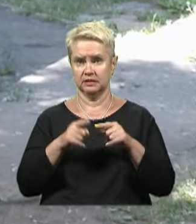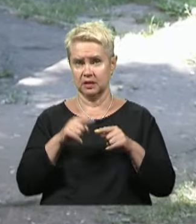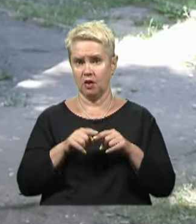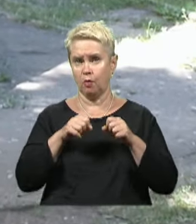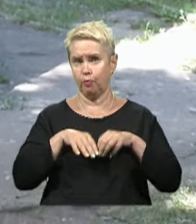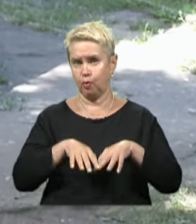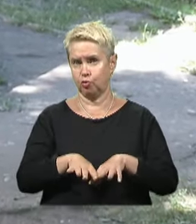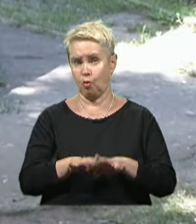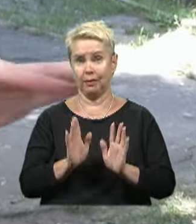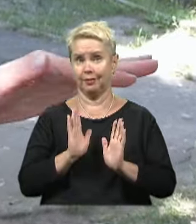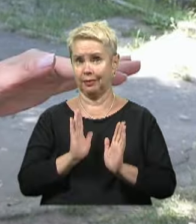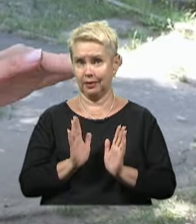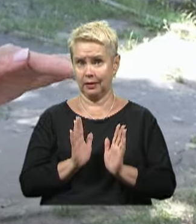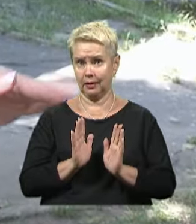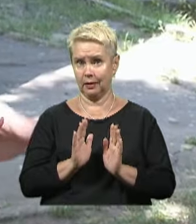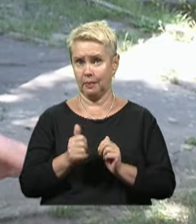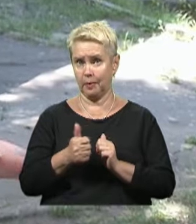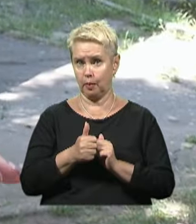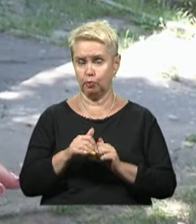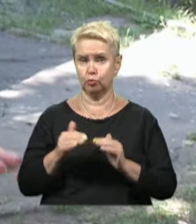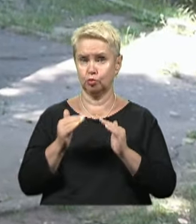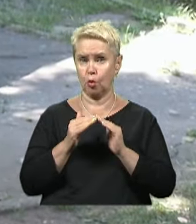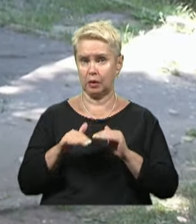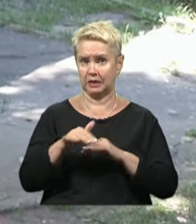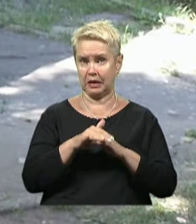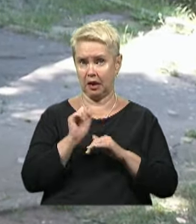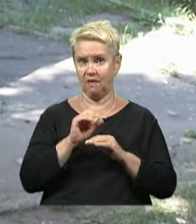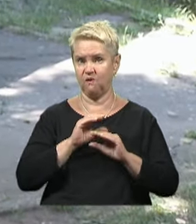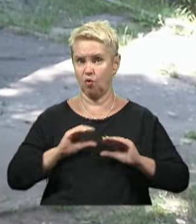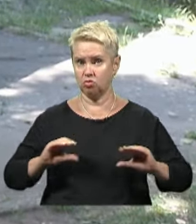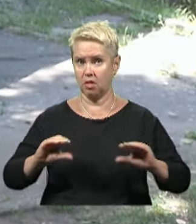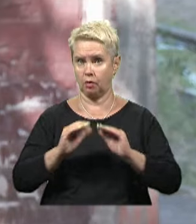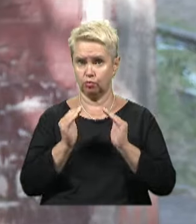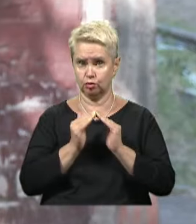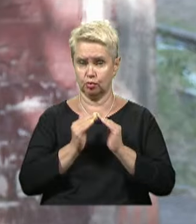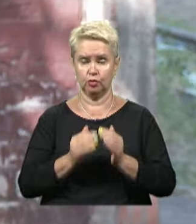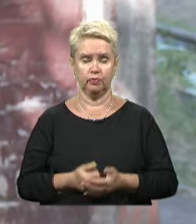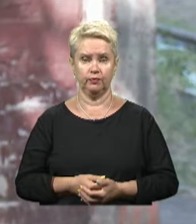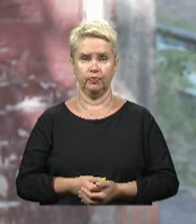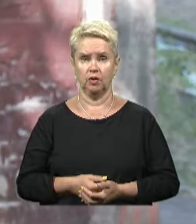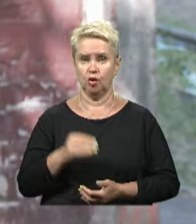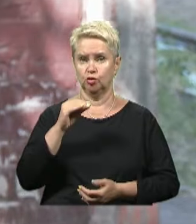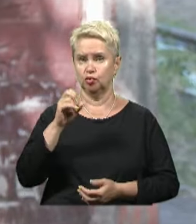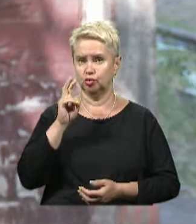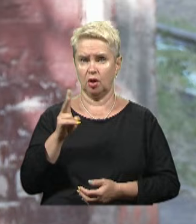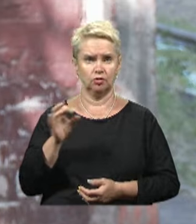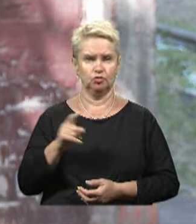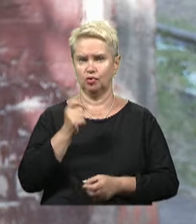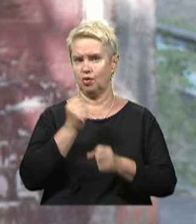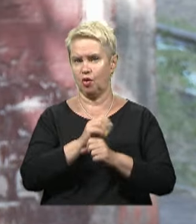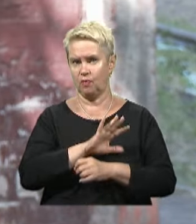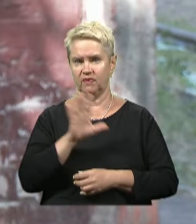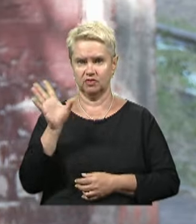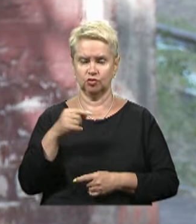підтоплення не тільки при будинковій території, але й фундаменту будинку. Ранижека практично нічого не робиться. Це